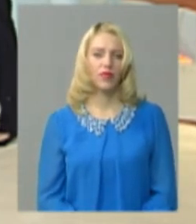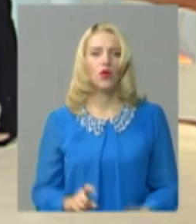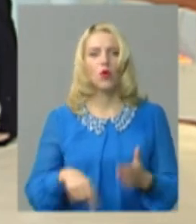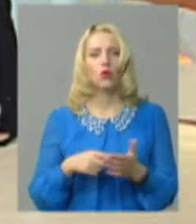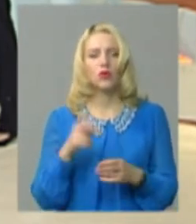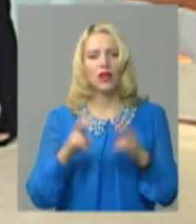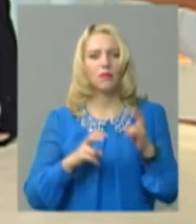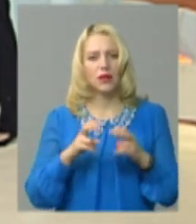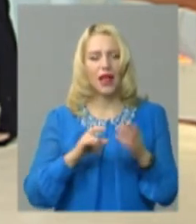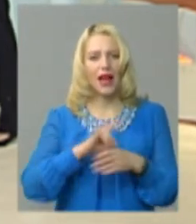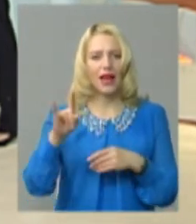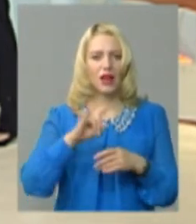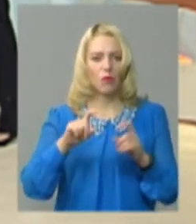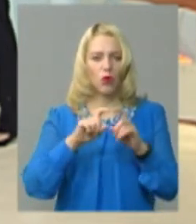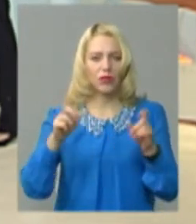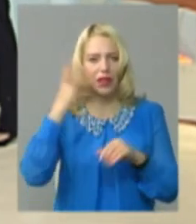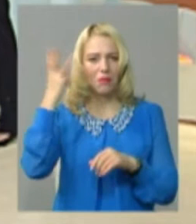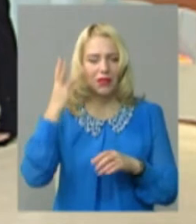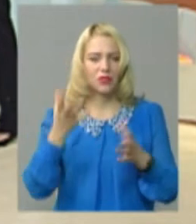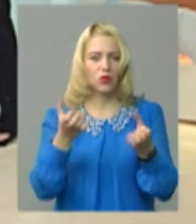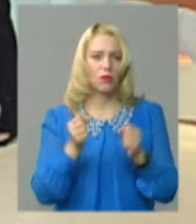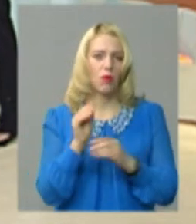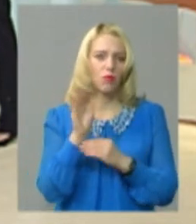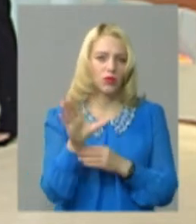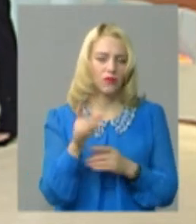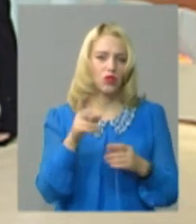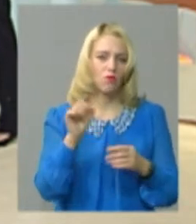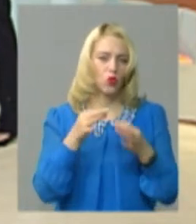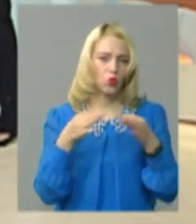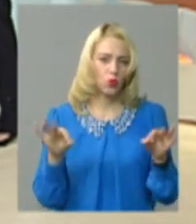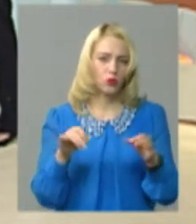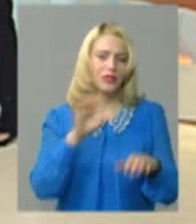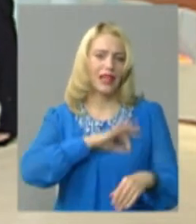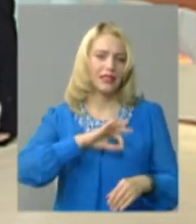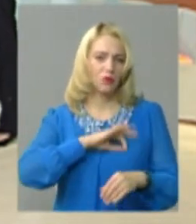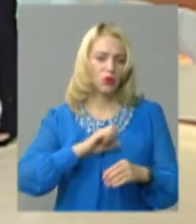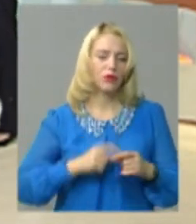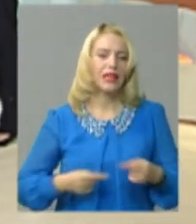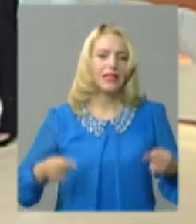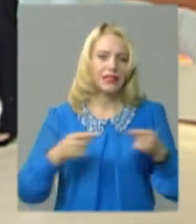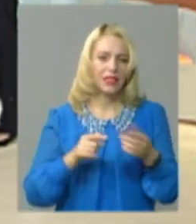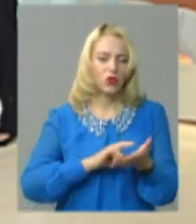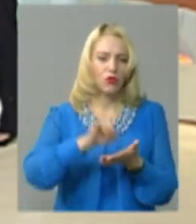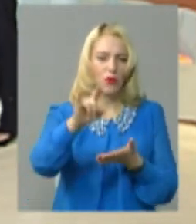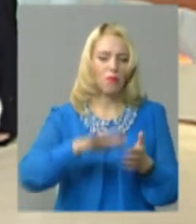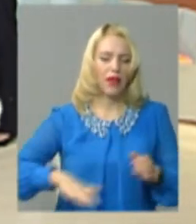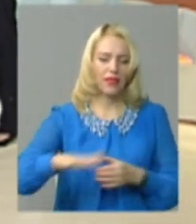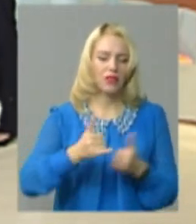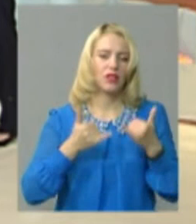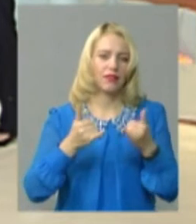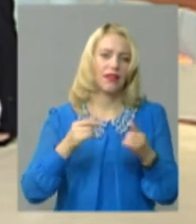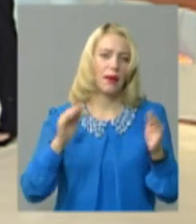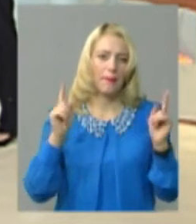Комунальне підприємство «Аеропорт Хмельницький» отримало посвідчення про допуск до експлуатації злітно-посадкового майданчика для малих повітряних суден.